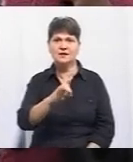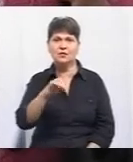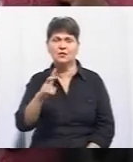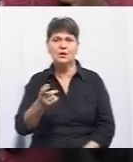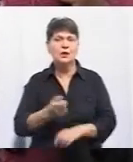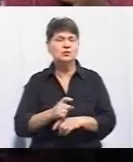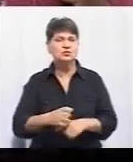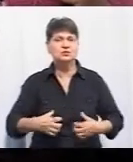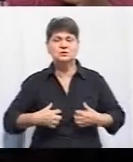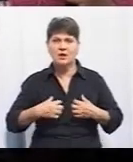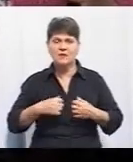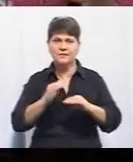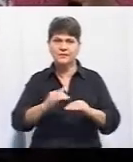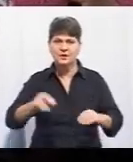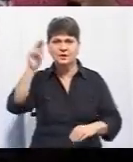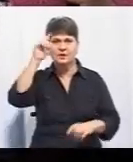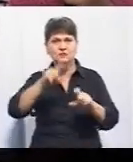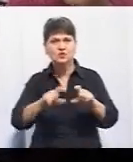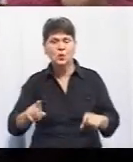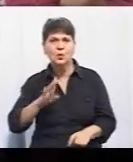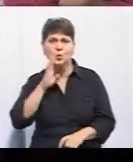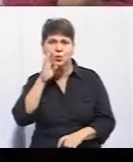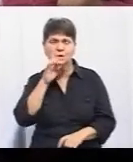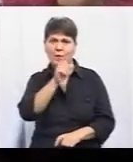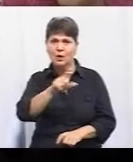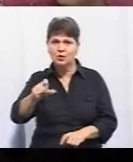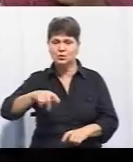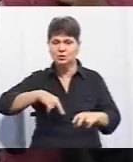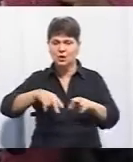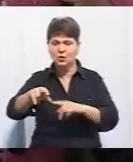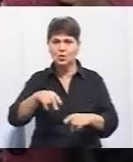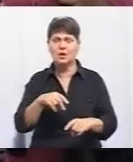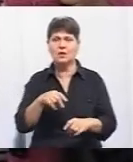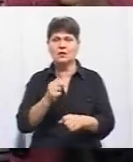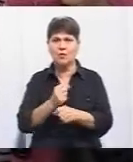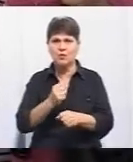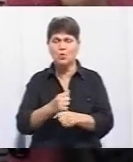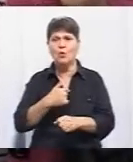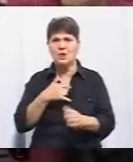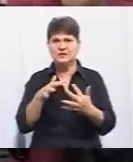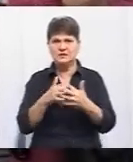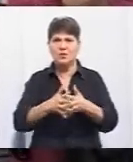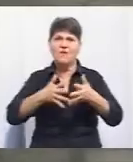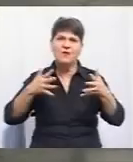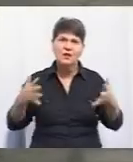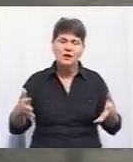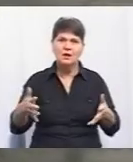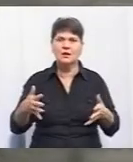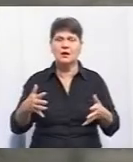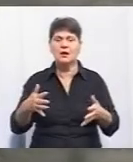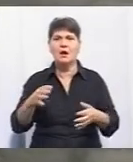дітки ходять до школи, люди на роботу ходять. У нас велике село, насичений рух. Ну і не всі зупиняються, не всі дивляться.